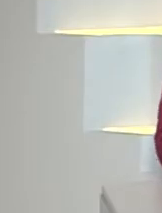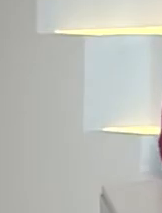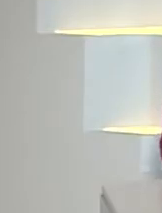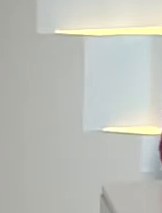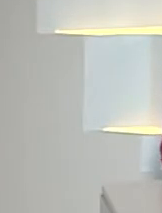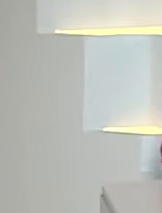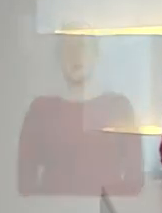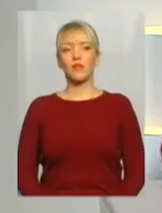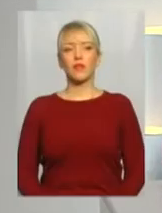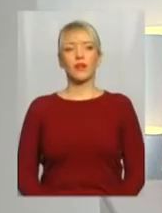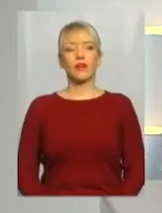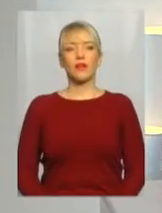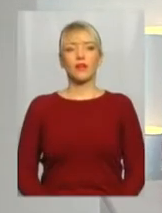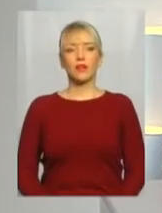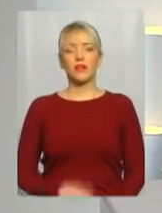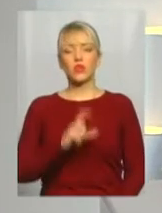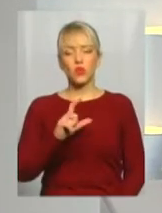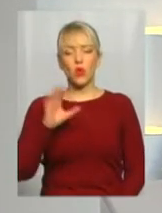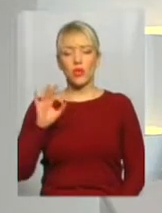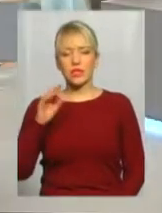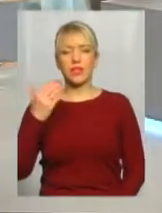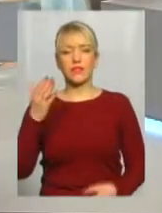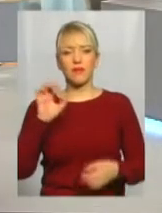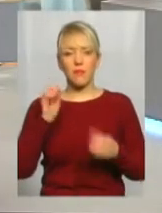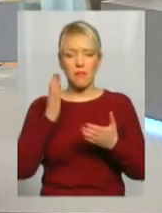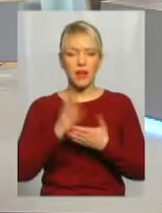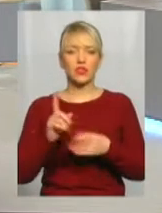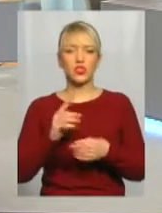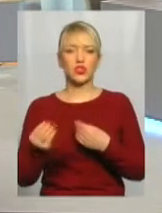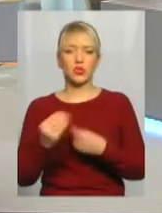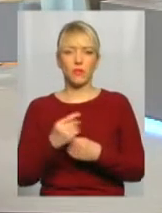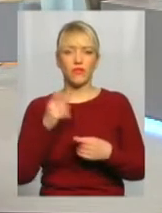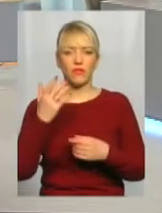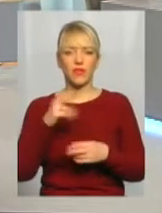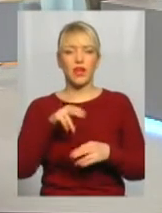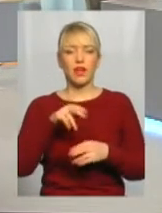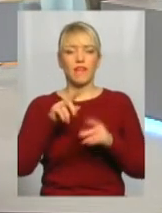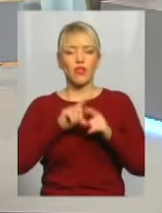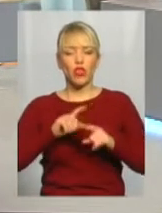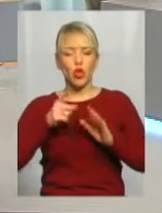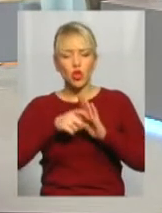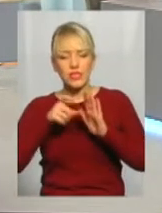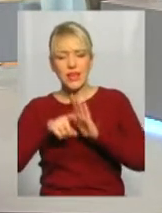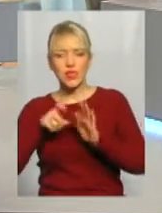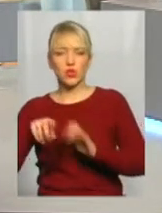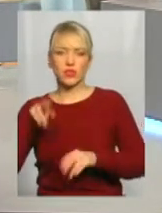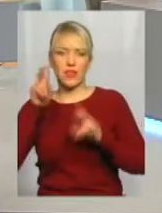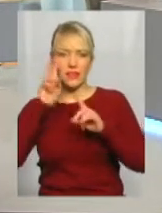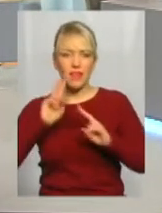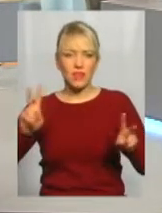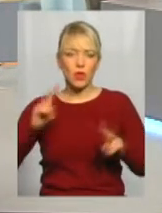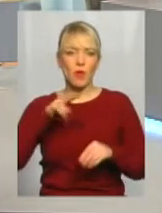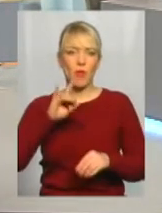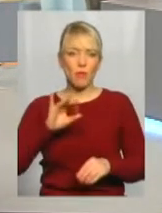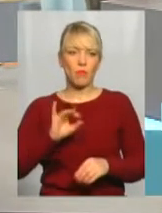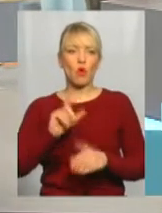Зоя Олександровна, думаю, ви маєте що доповнити, бо у просвіті ж постійно досліджуєте от невідоме про Кобзаря. Ну, а як же, і ми